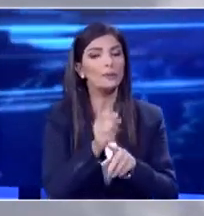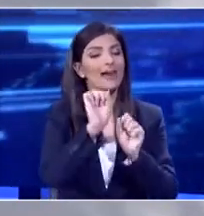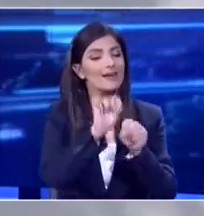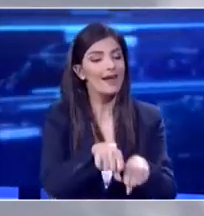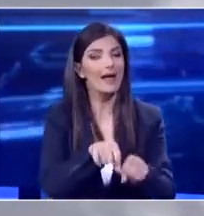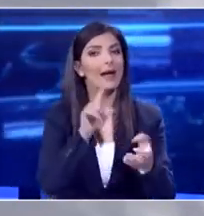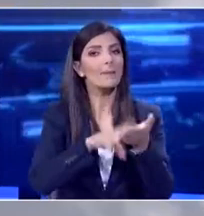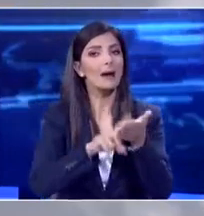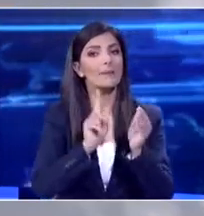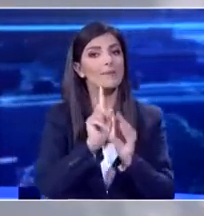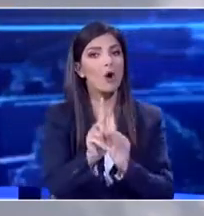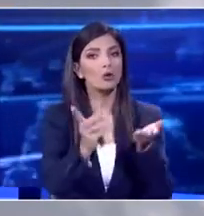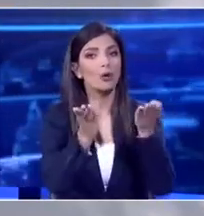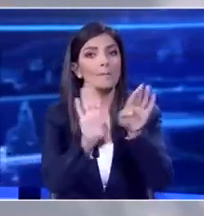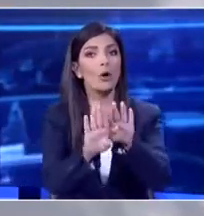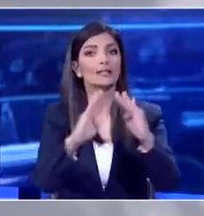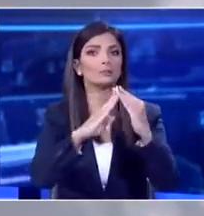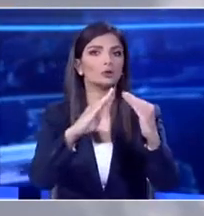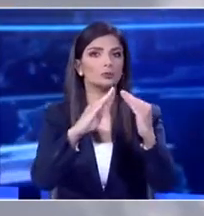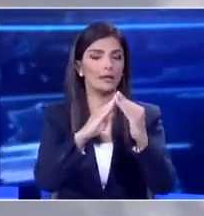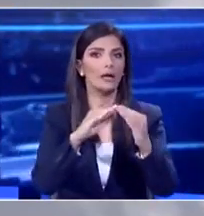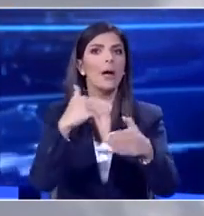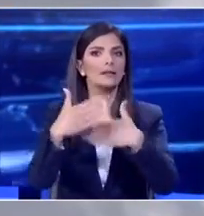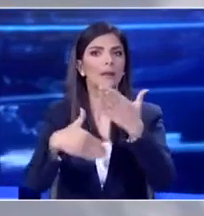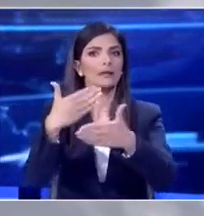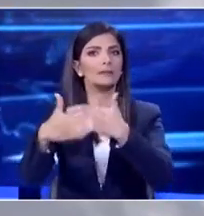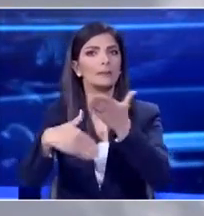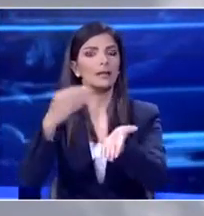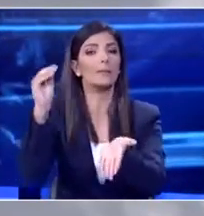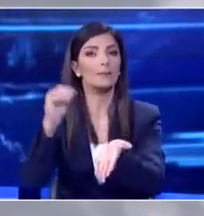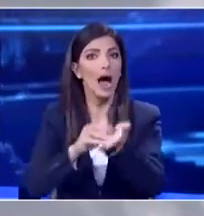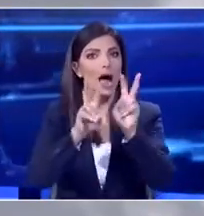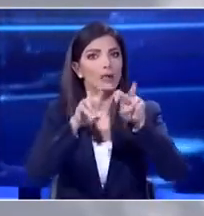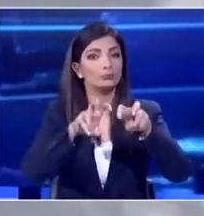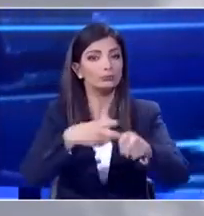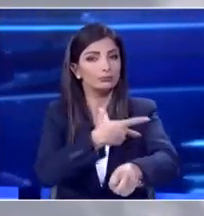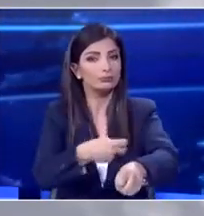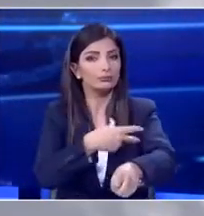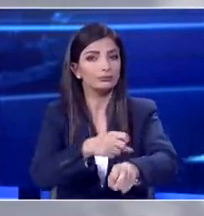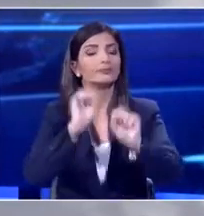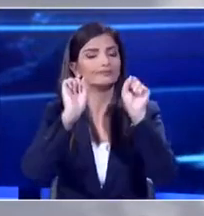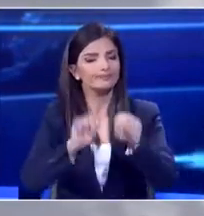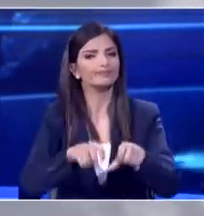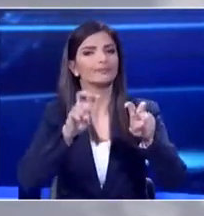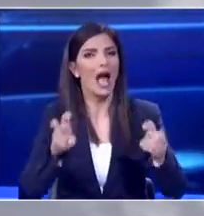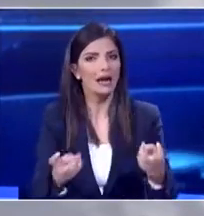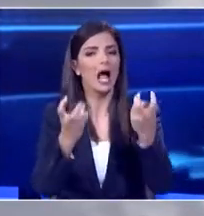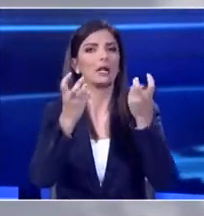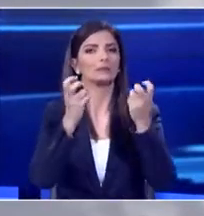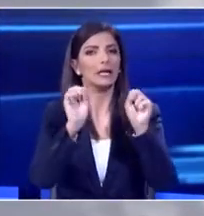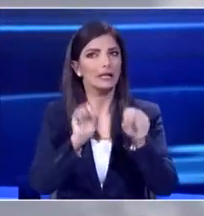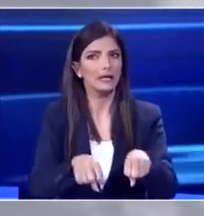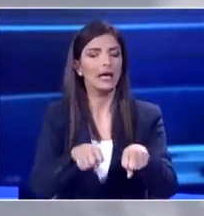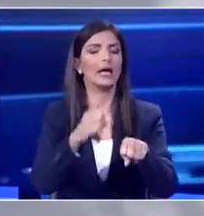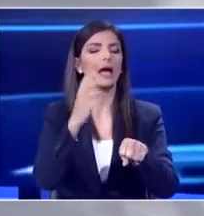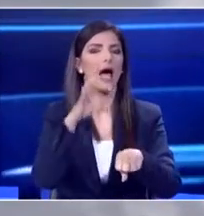ξανά για δεύτερη φορά επιβιώθηκε ότι είναι θετικό το δεύτερο και παρουσιάσαν τα συμπτώματα 5